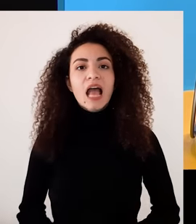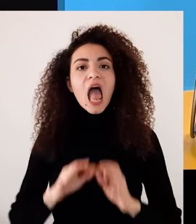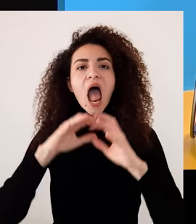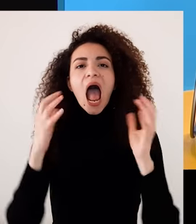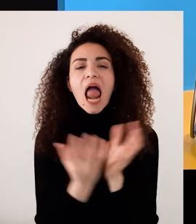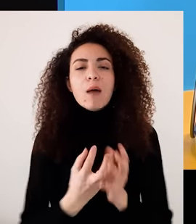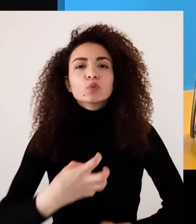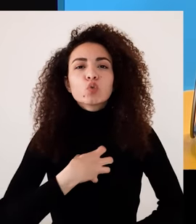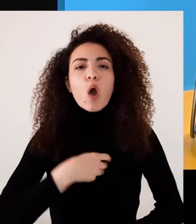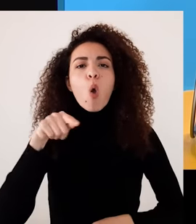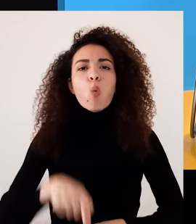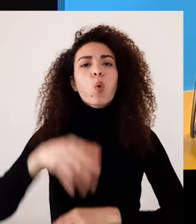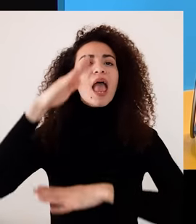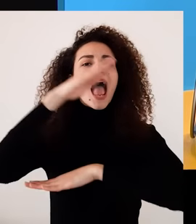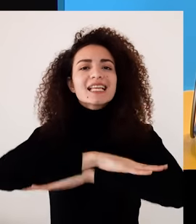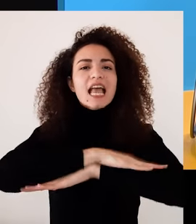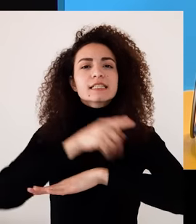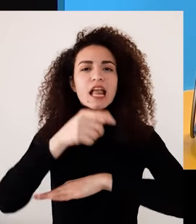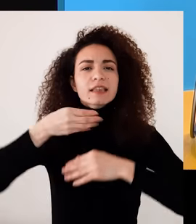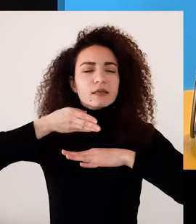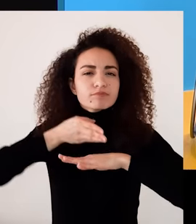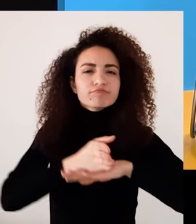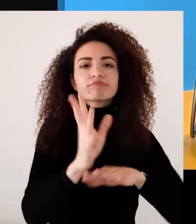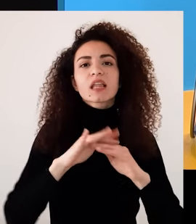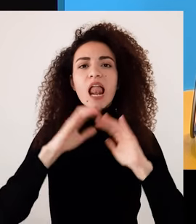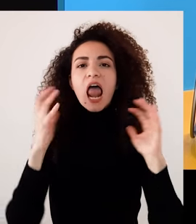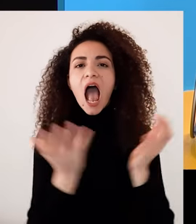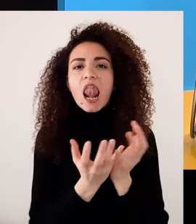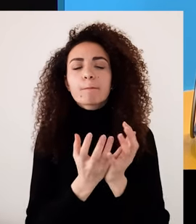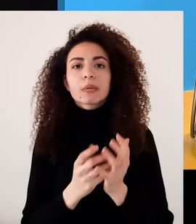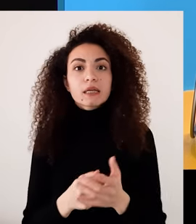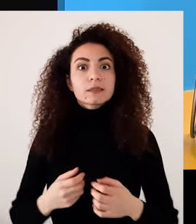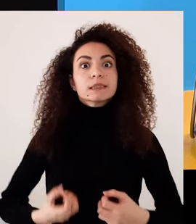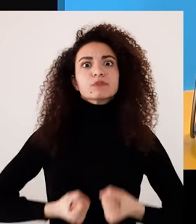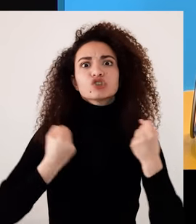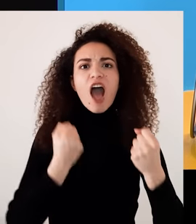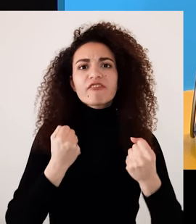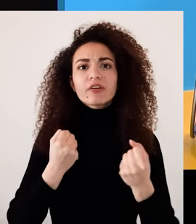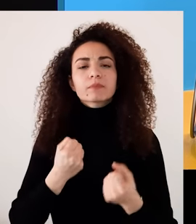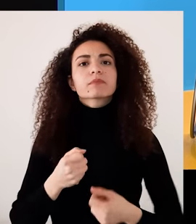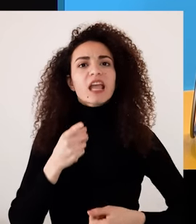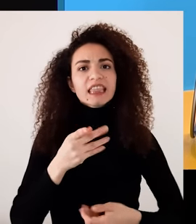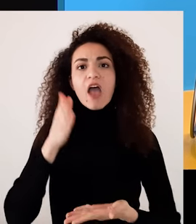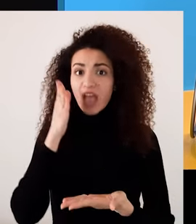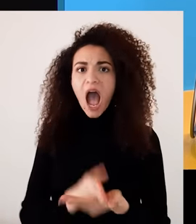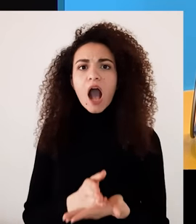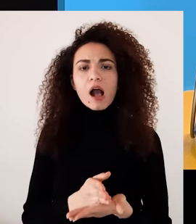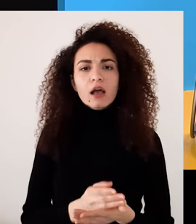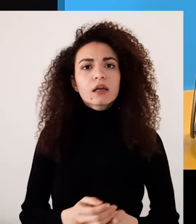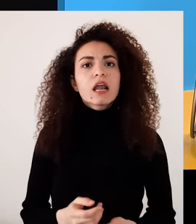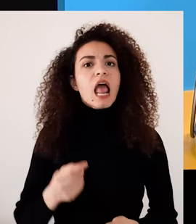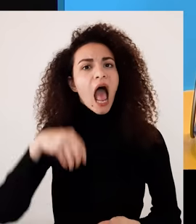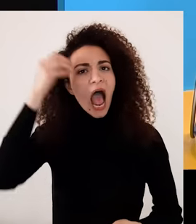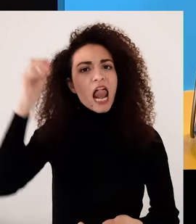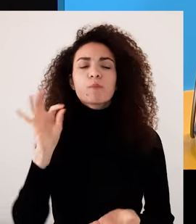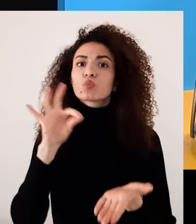هو المدميك الأساسي وحجر الزاوية لتنطل إلى العالم بشغف وتصميم وإرادة بأنك تستحق أنك تعيش حياة على